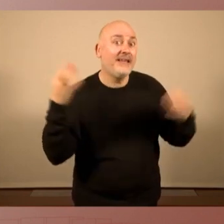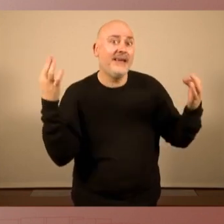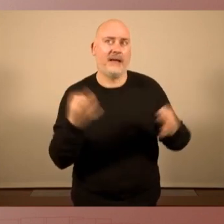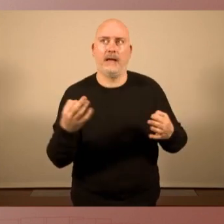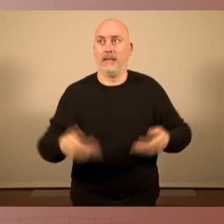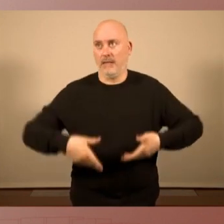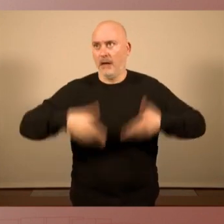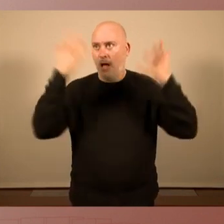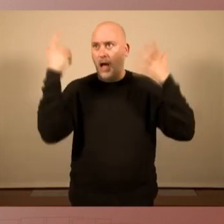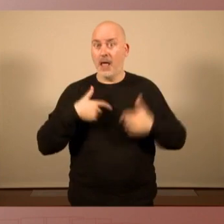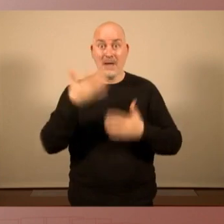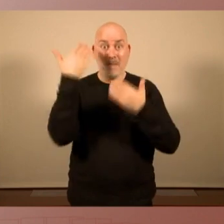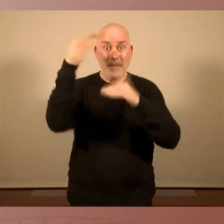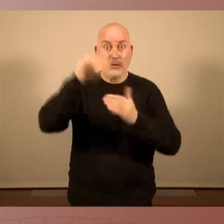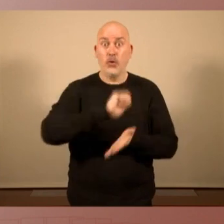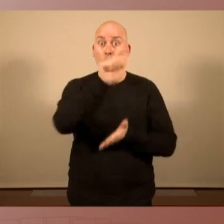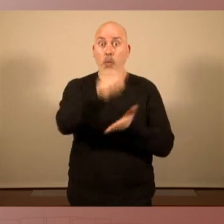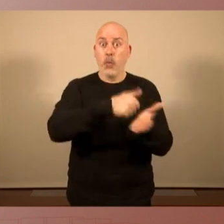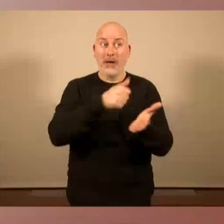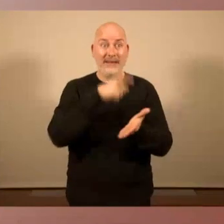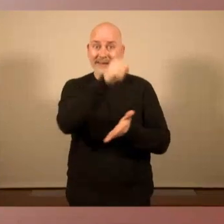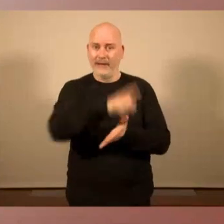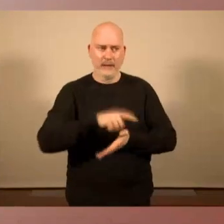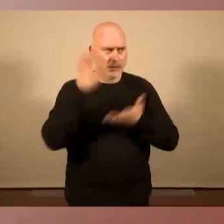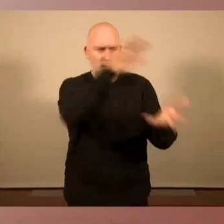expropiar precisament els pisos buits en mans de grans temidors.